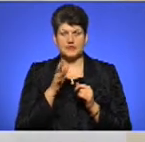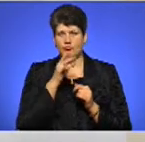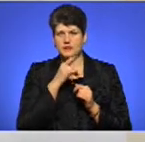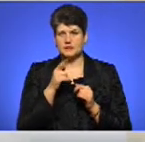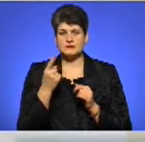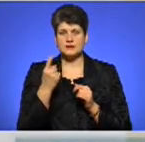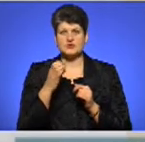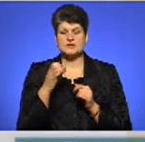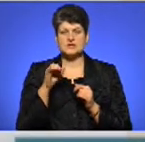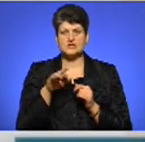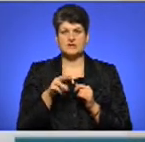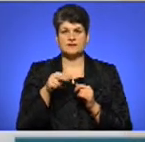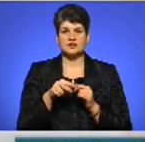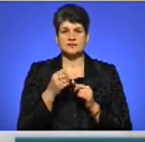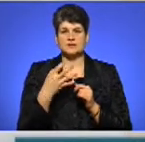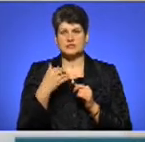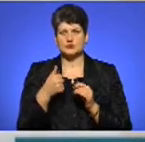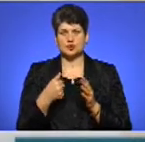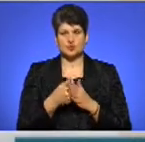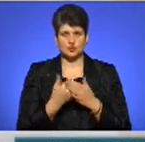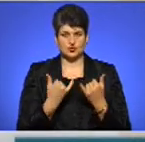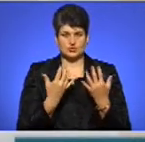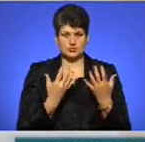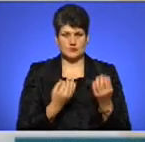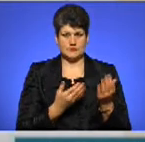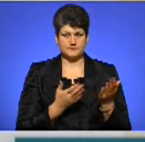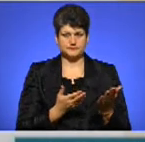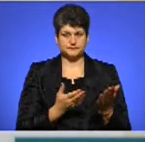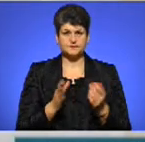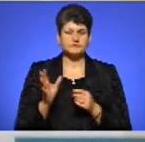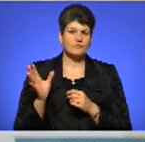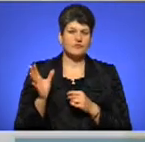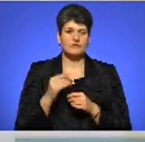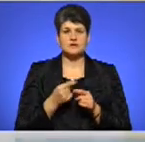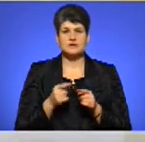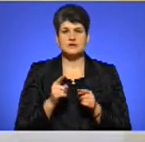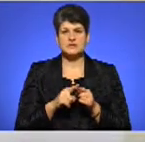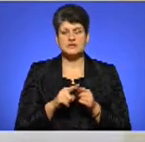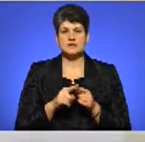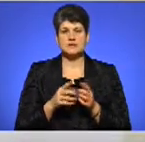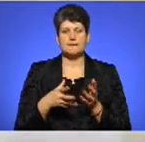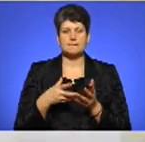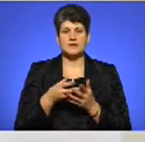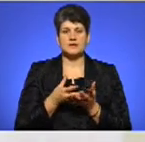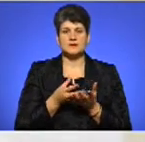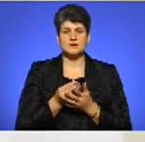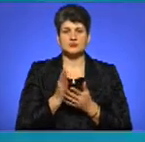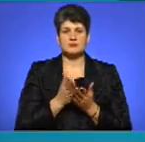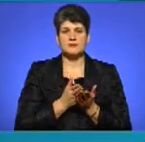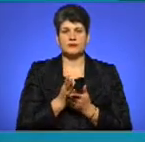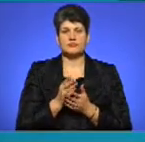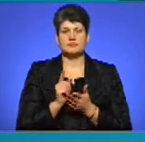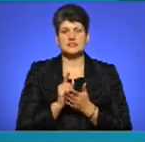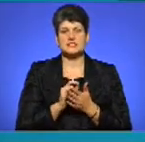з 1 січня 2015 року і по сьогоднішній день, всі ці митні платежі будуть спрямовані в пенсійний фонд.